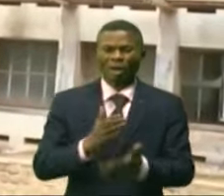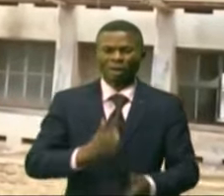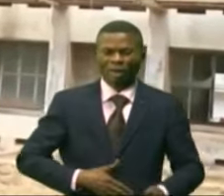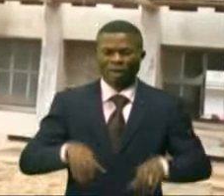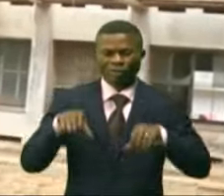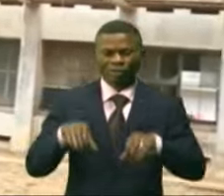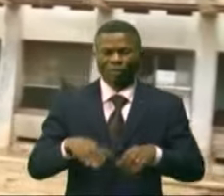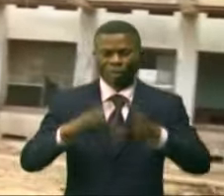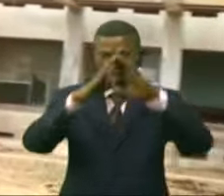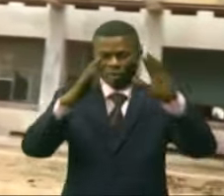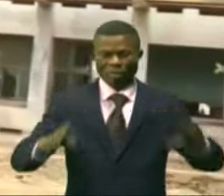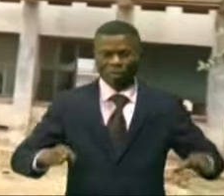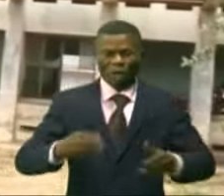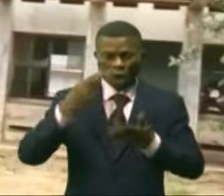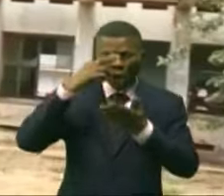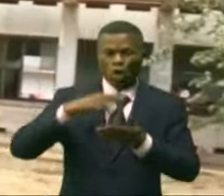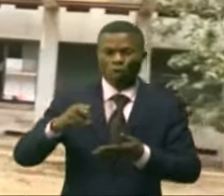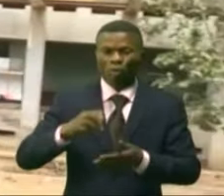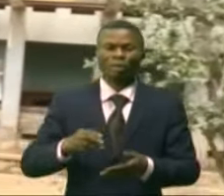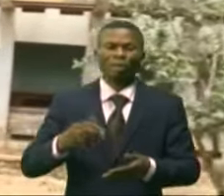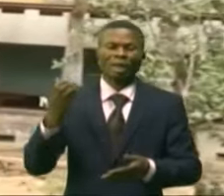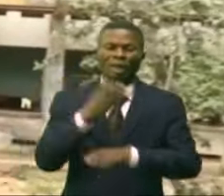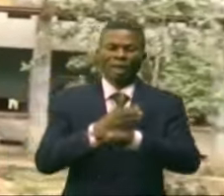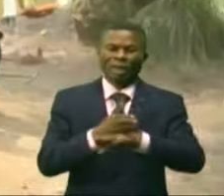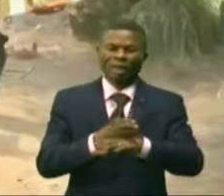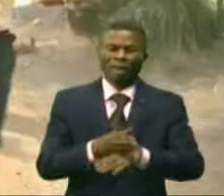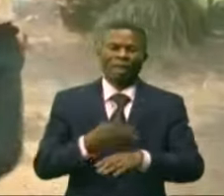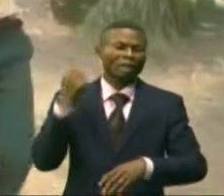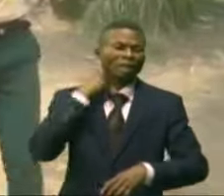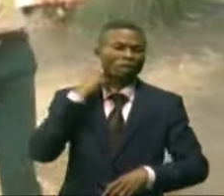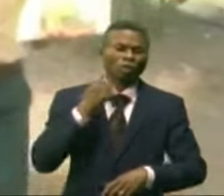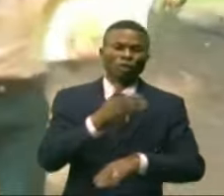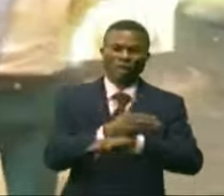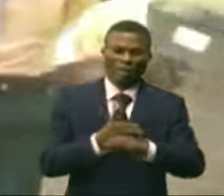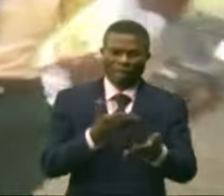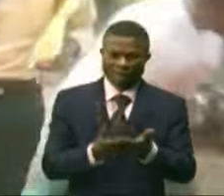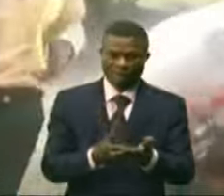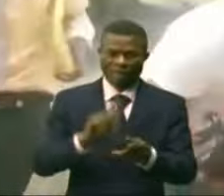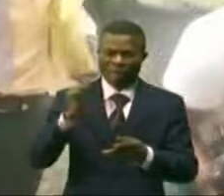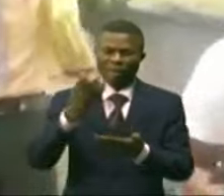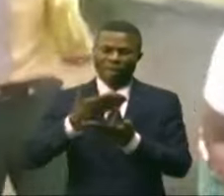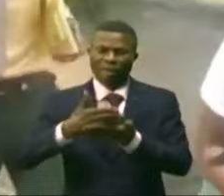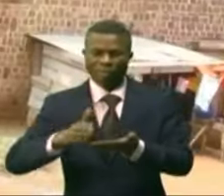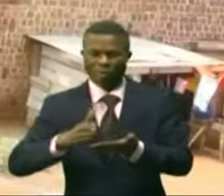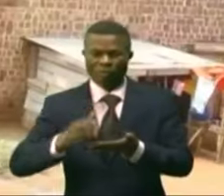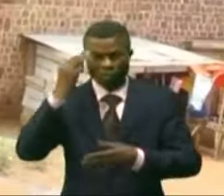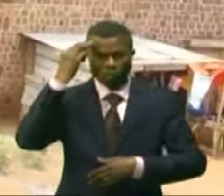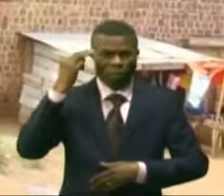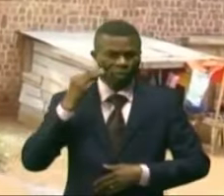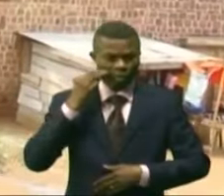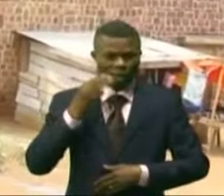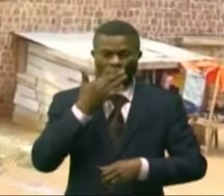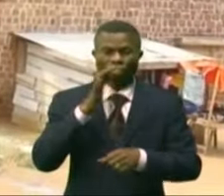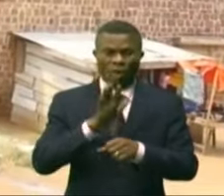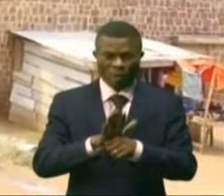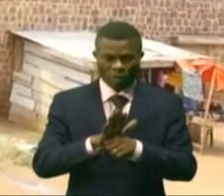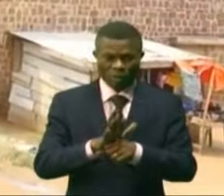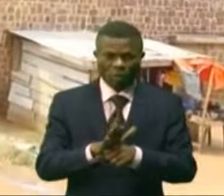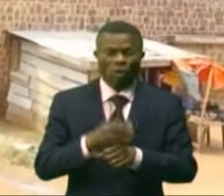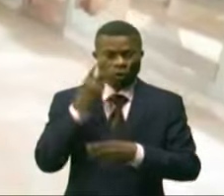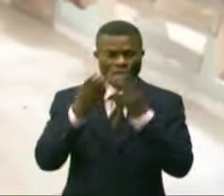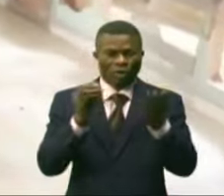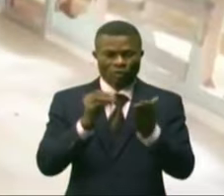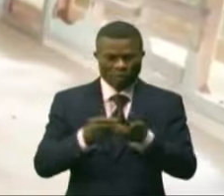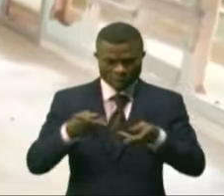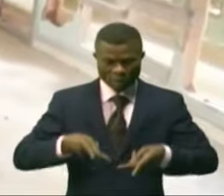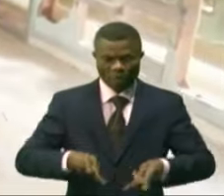agritants, la clinique vétérinaire étaient la deuxième étape de cette ronde. Ici, le ministre a promis sa réhabilitation pour